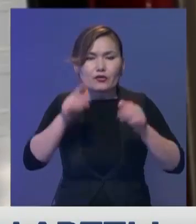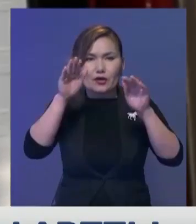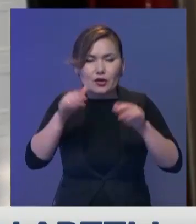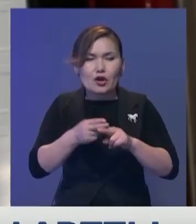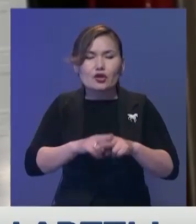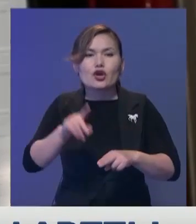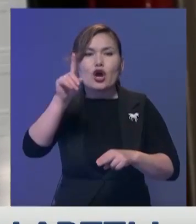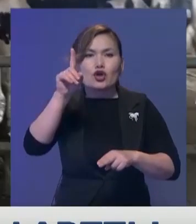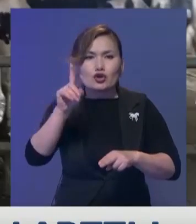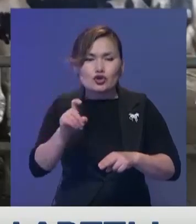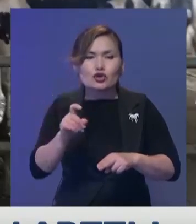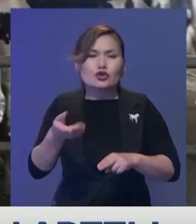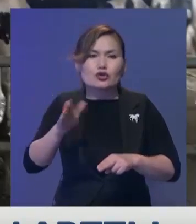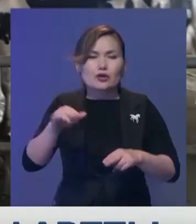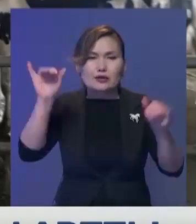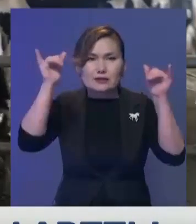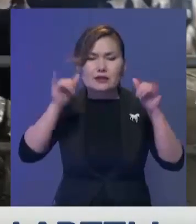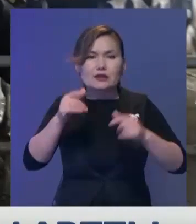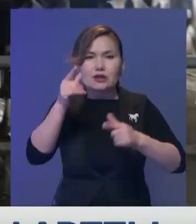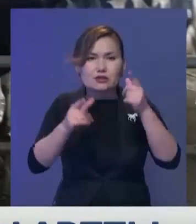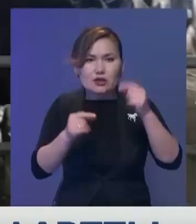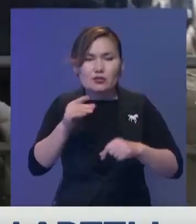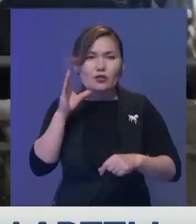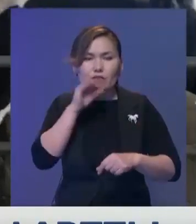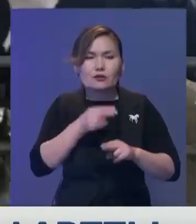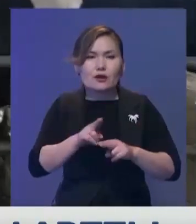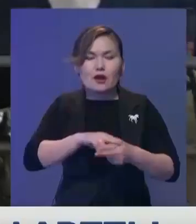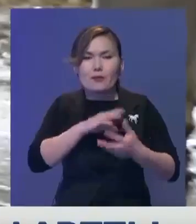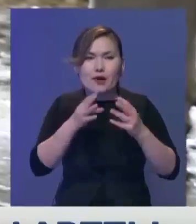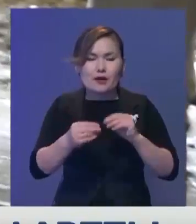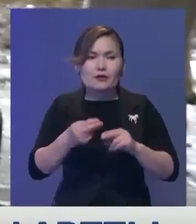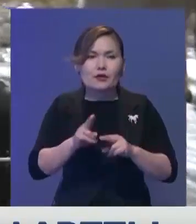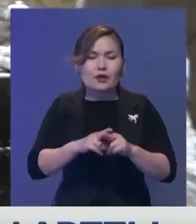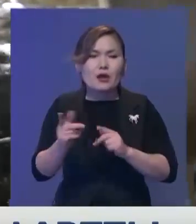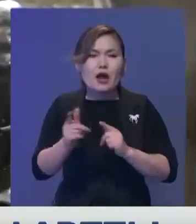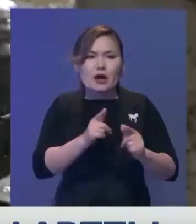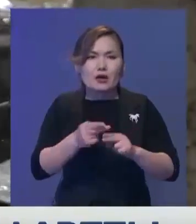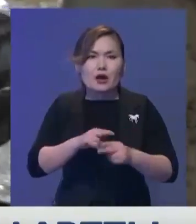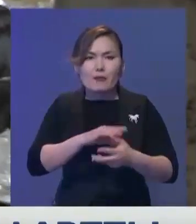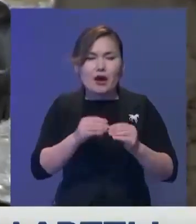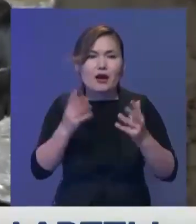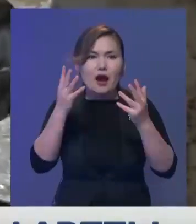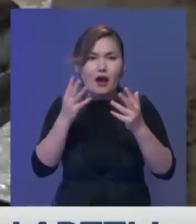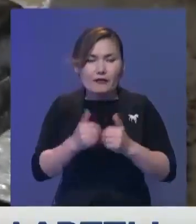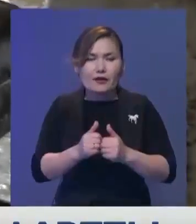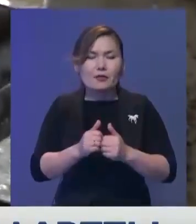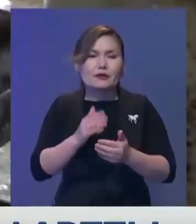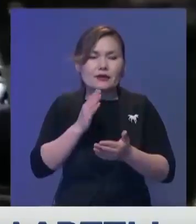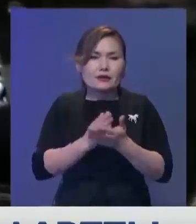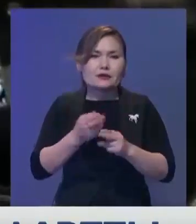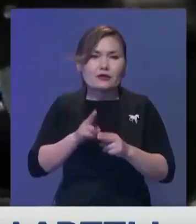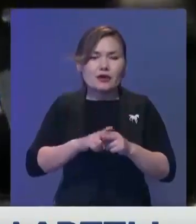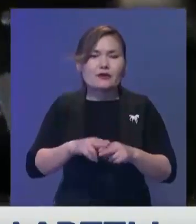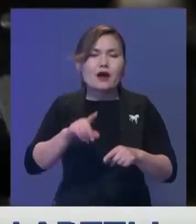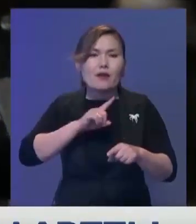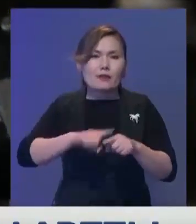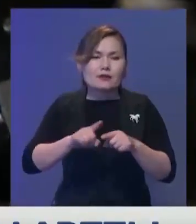аса сүйердің уақытында сауылуың қадағылау. Қарын тойып, желінің сыдаған сүйердіріктеп, желінің жоатында сауылған сүті бірден танкерге